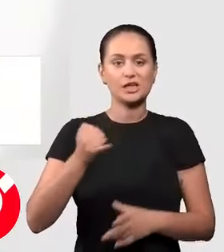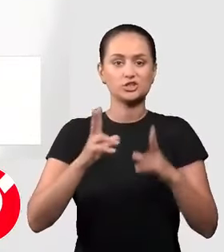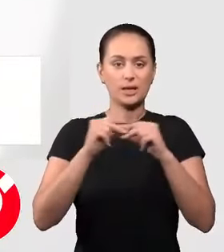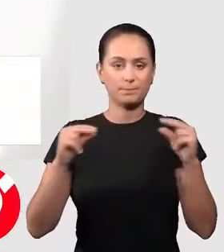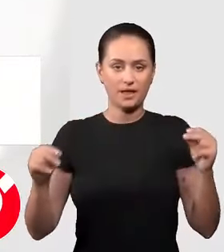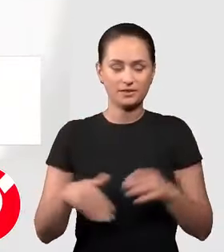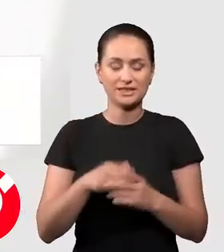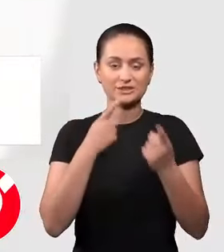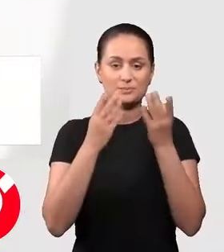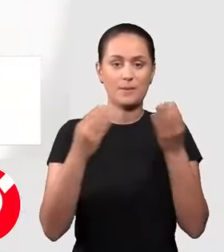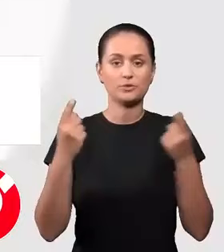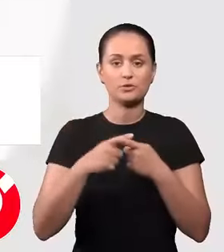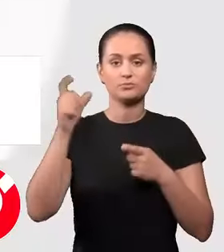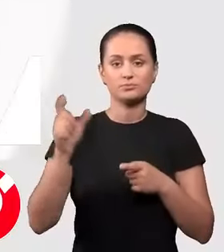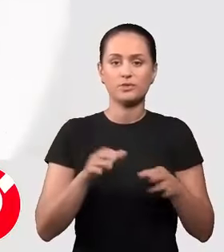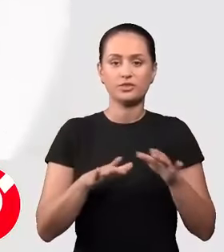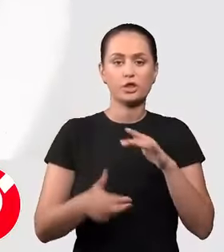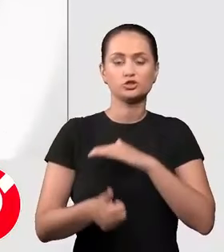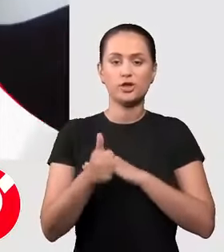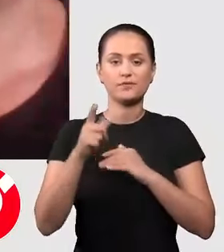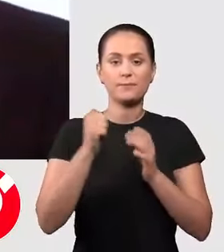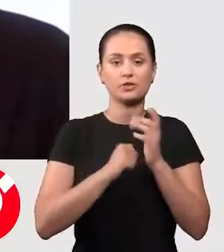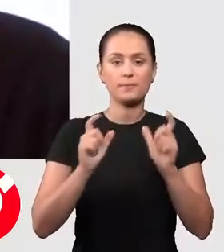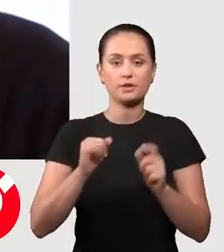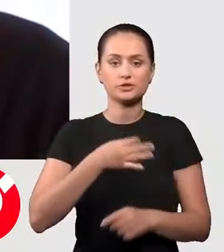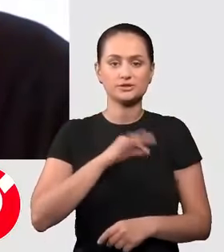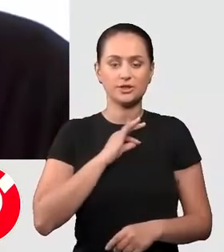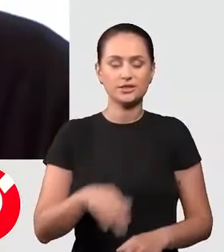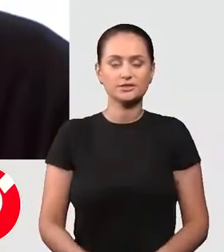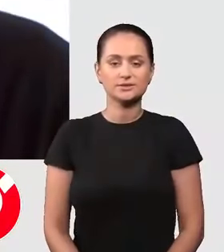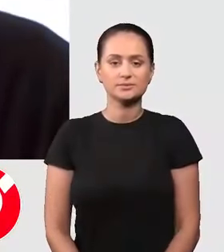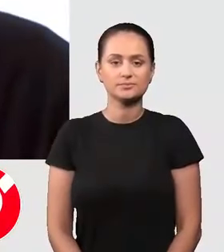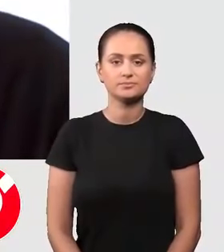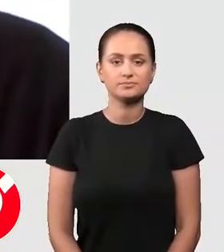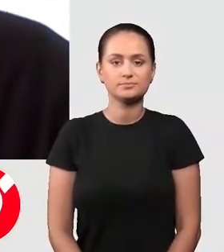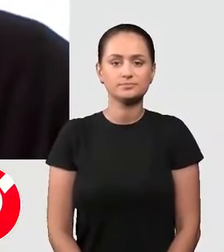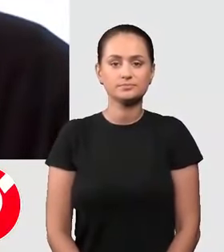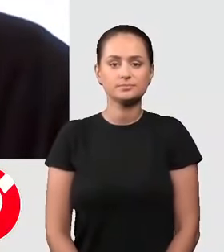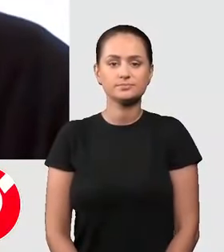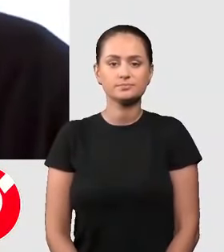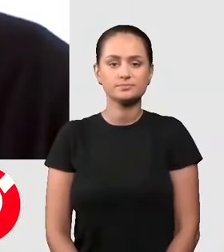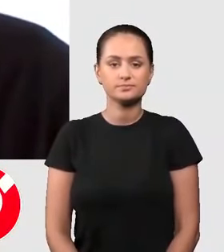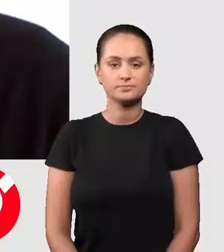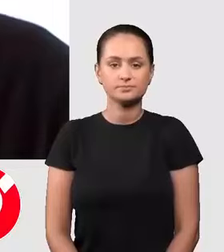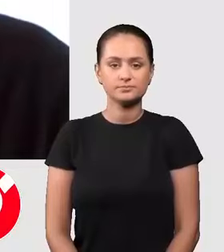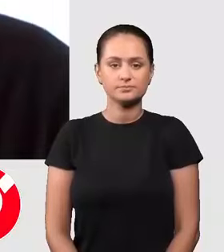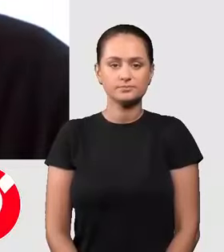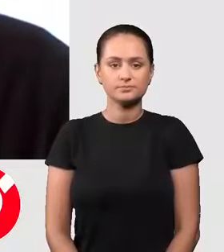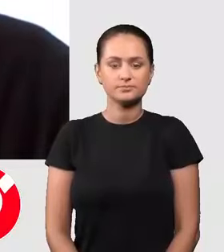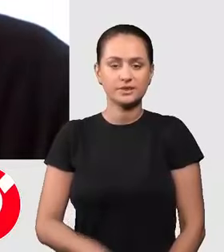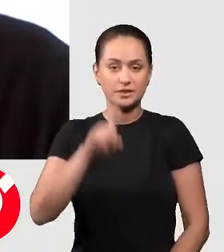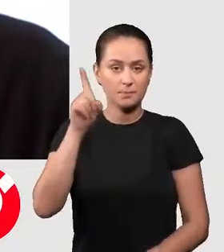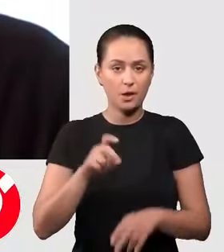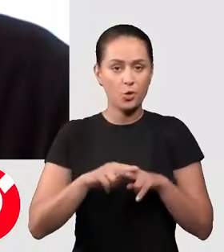Discut mai multe cu Florin Jipa, editor șef la monitorul apărării și securității. Florin, bine te-am regăsit! Bună dimineața, Dima! Florin,